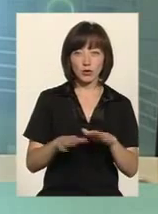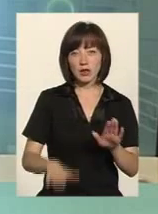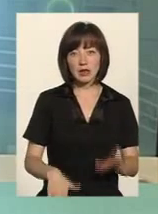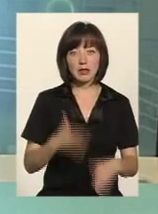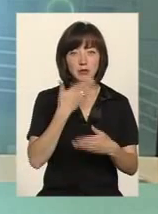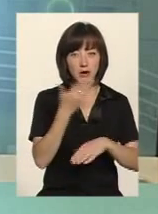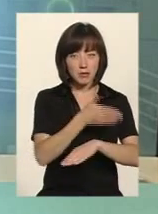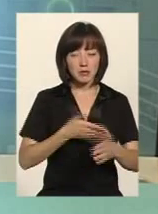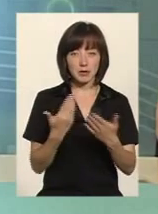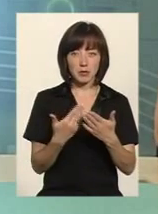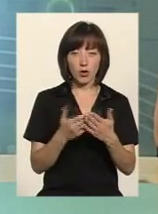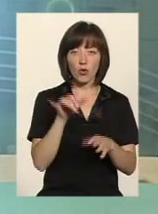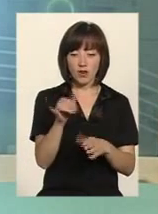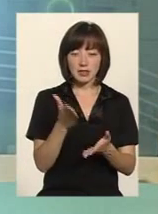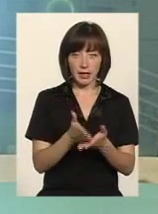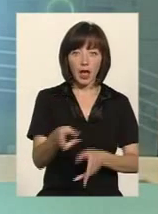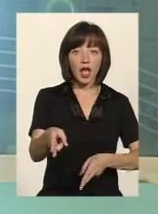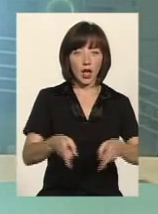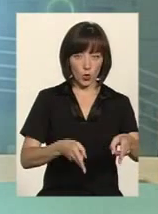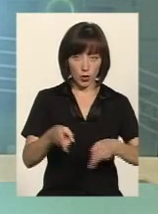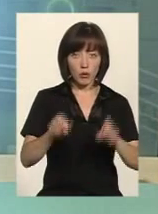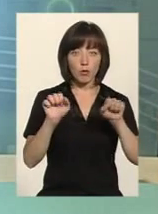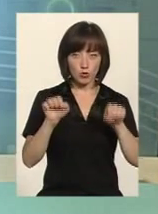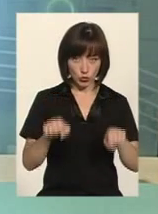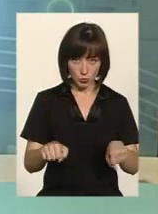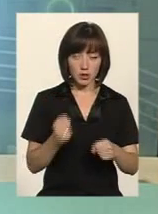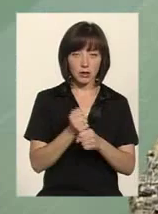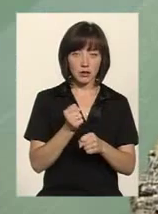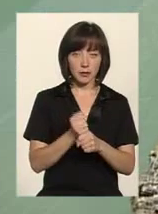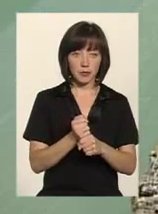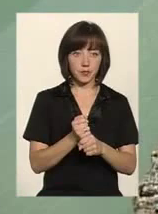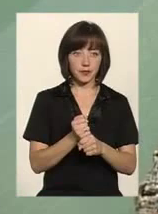вашому госпіталі, ви говорите, у вас хірургія є, можна зробити і операцію?